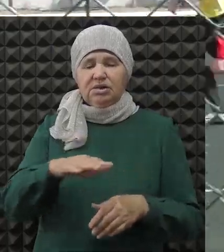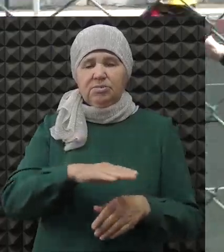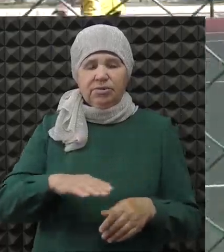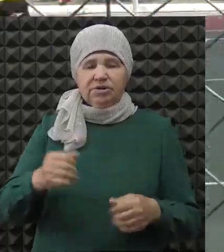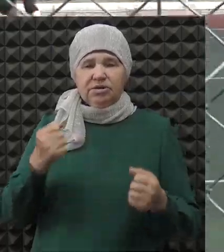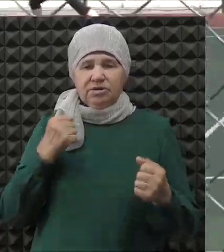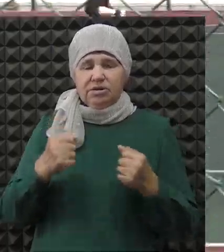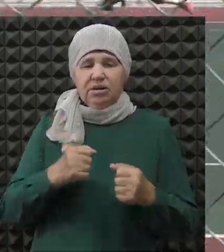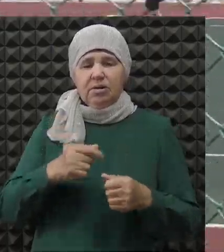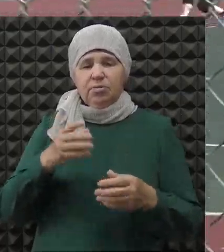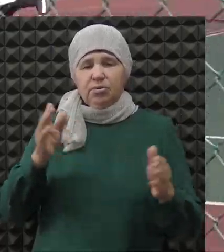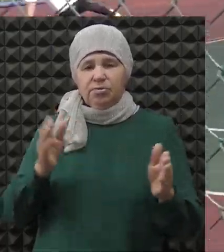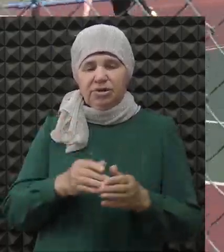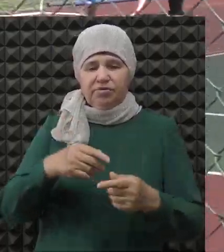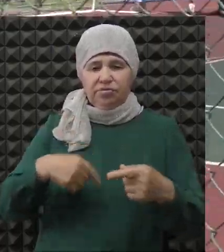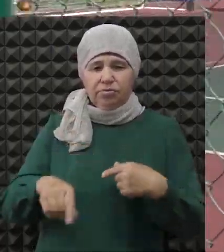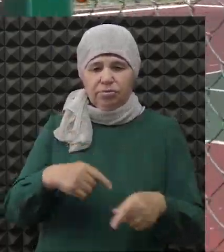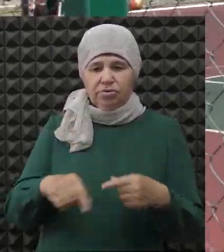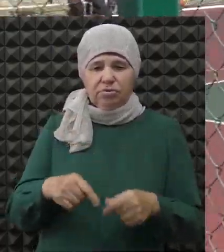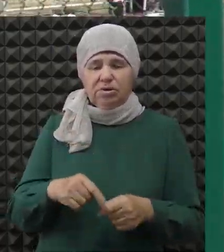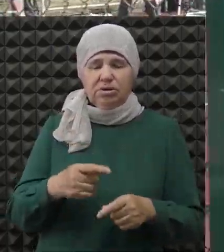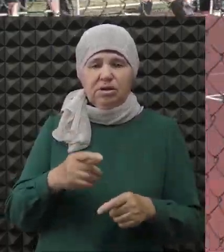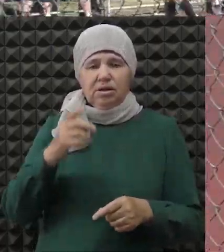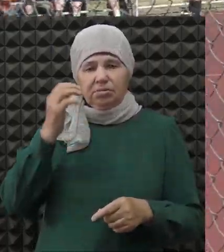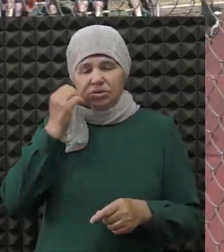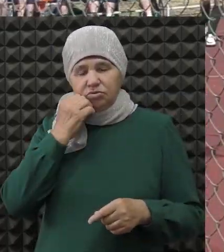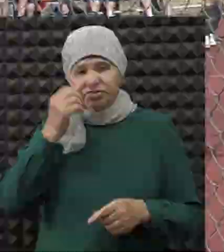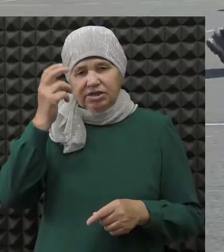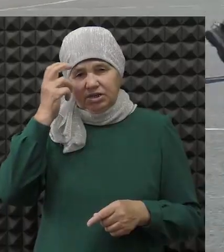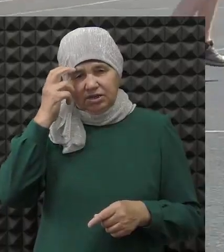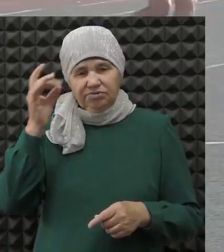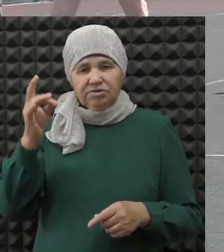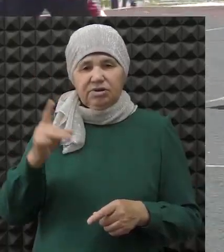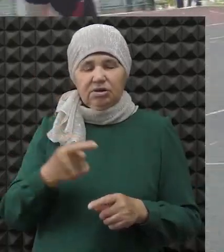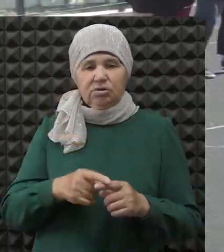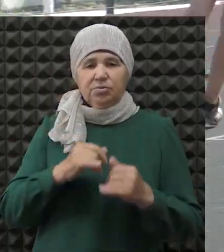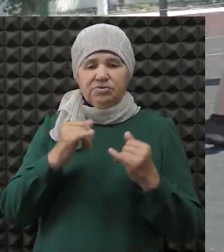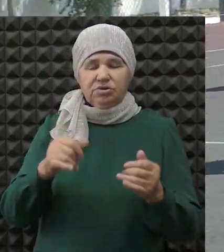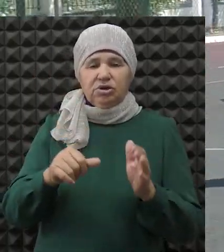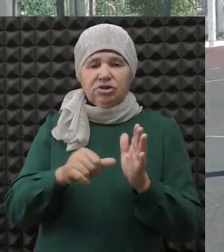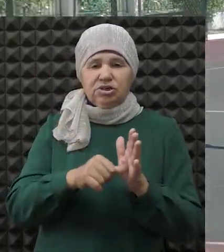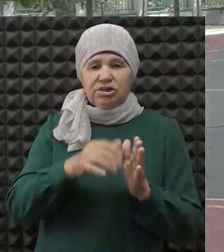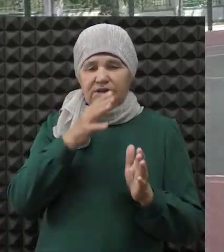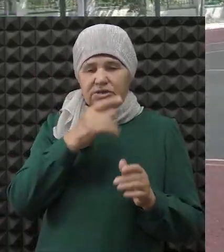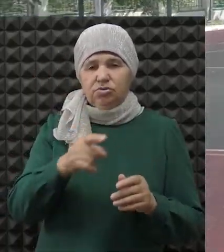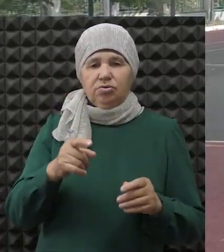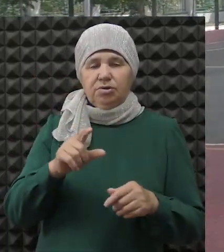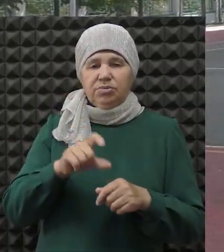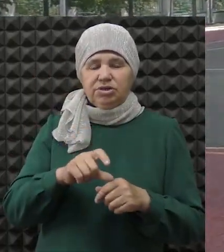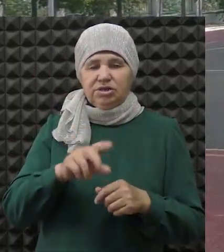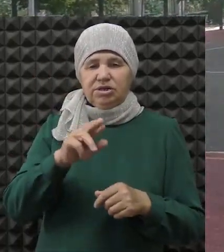спортплощадке прошел турнир по мини-футболу среди мечети Мухтасибата Кировской в Московской районе в Казани, посвященной шестилетию Ердама.